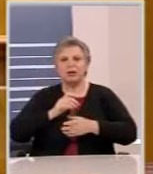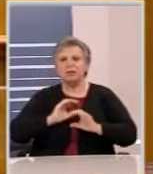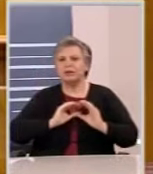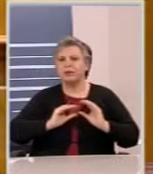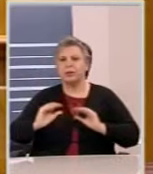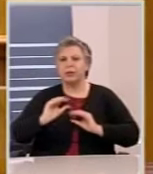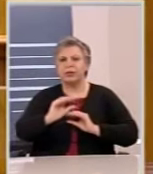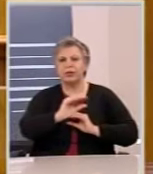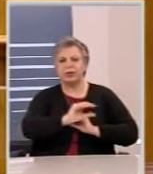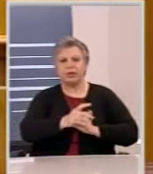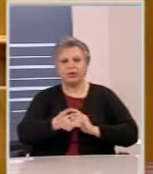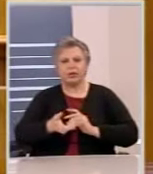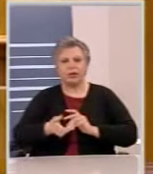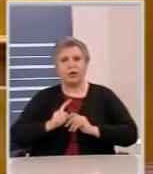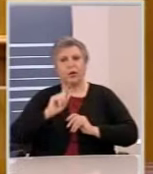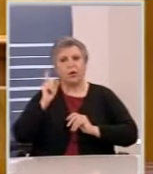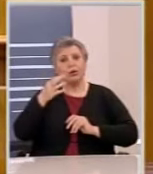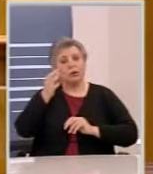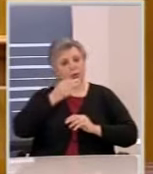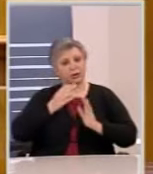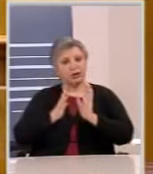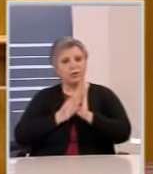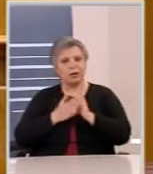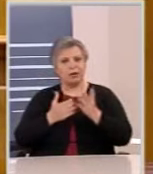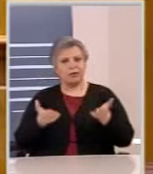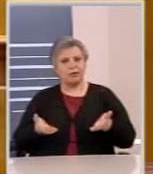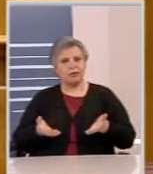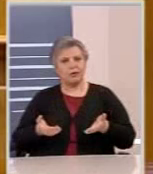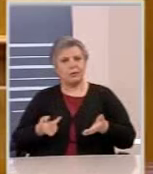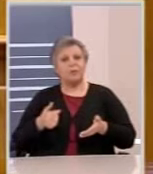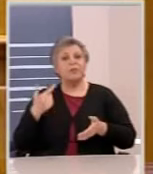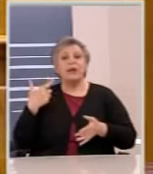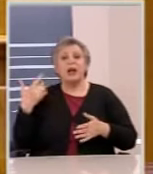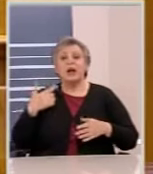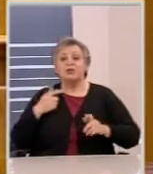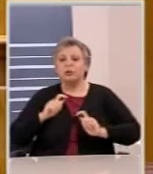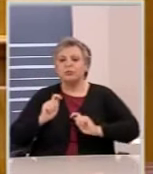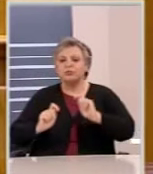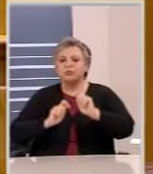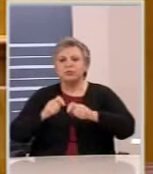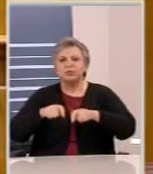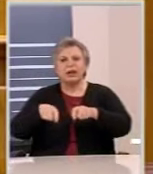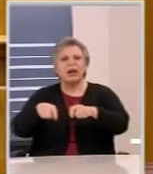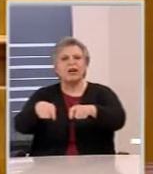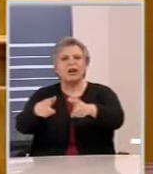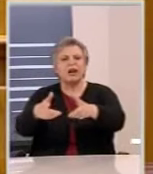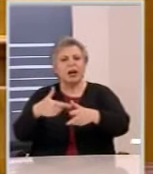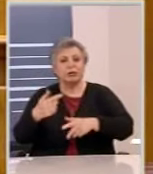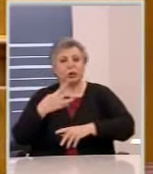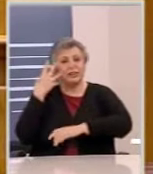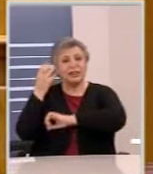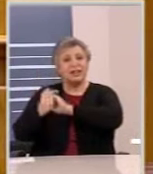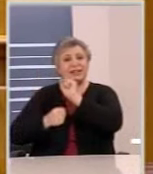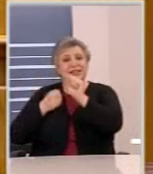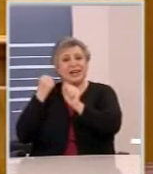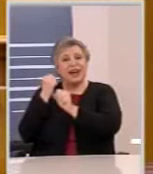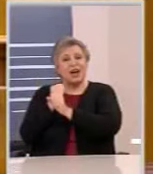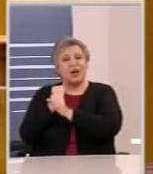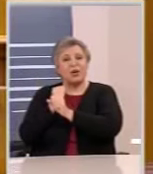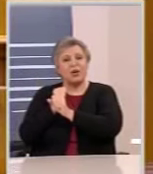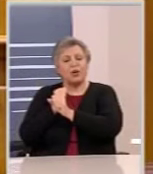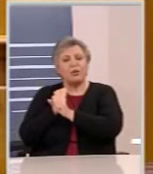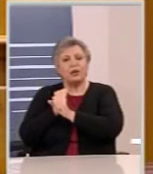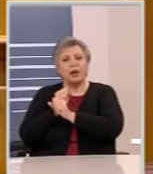ανέλαβε ήταν για τέσσερα σχεδόν χρόνια σταματημένα όλα τα δημόσια έργα και μας ζητάγανε υπέρογγες